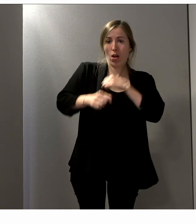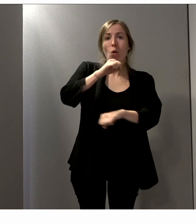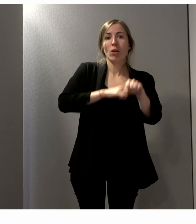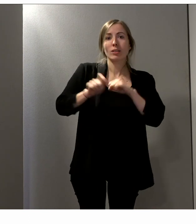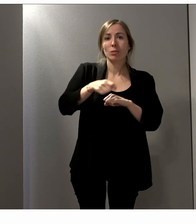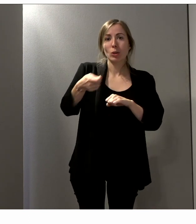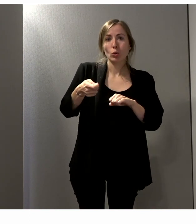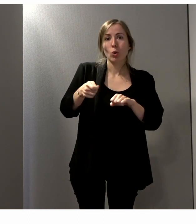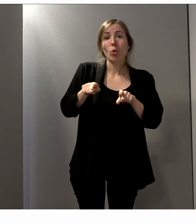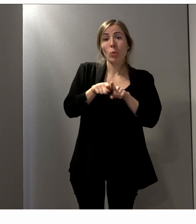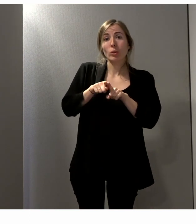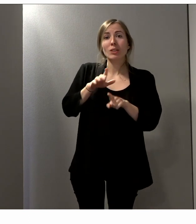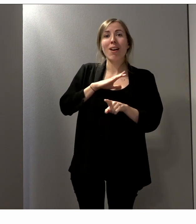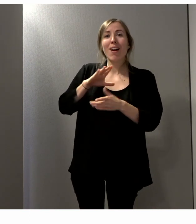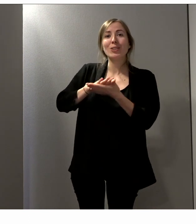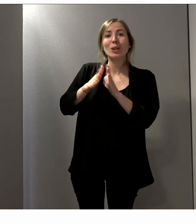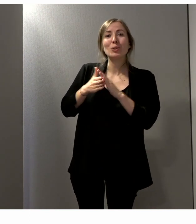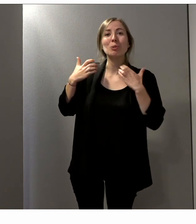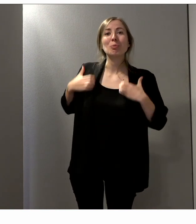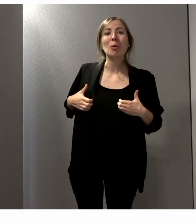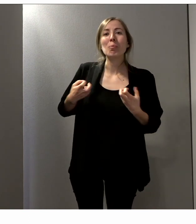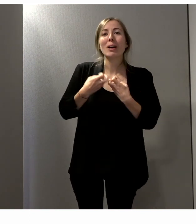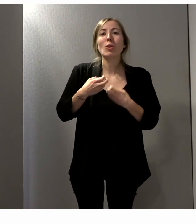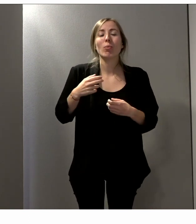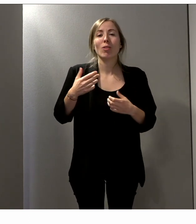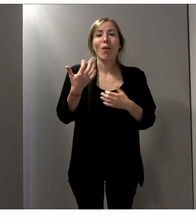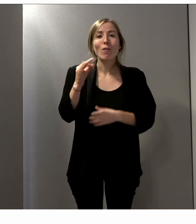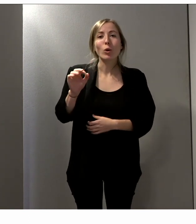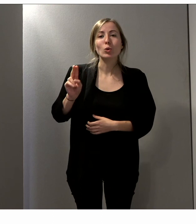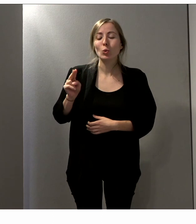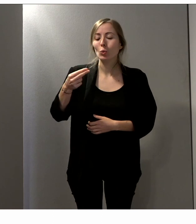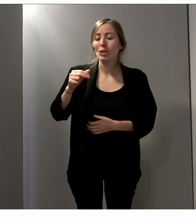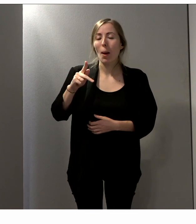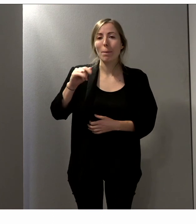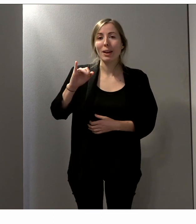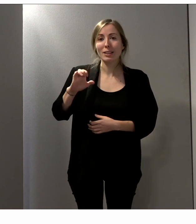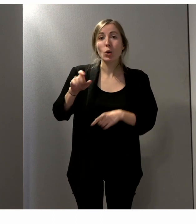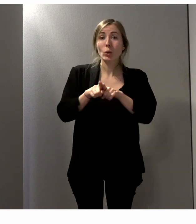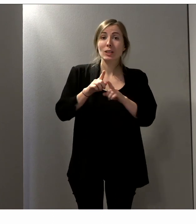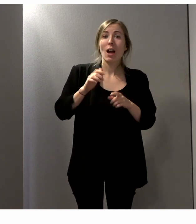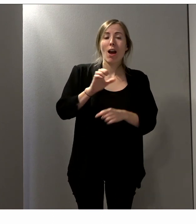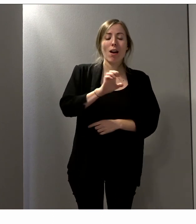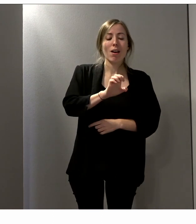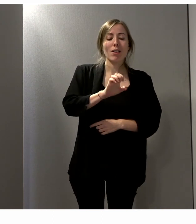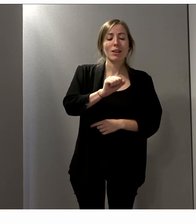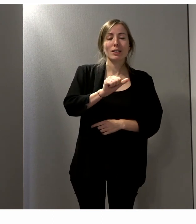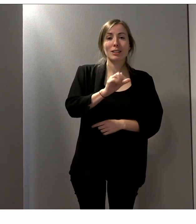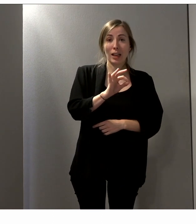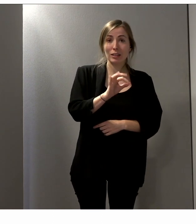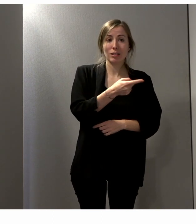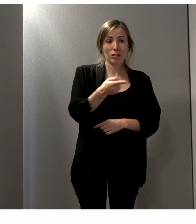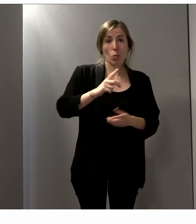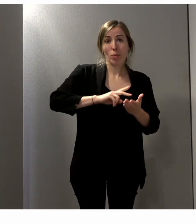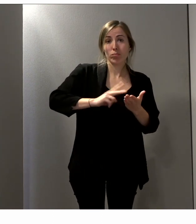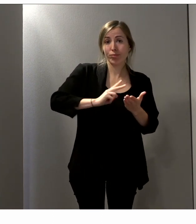membres que nous avons, comme par exemple en France, l'UNAPI et les aides de transcription qui font ce travail. On a